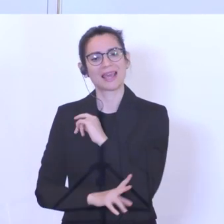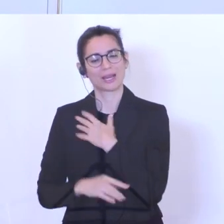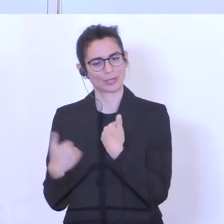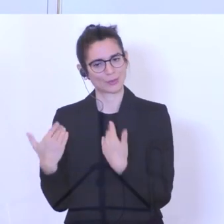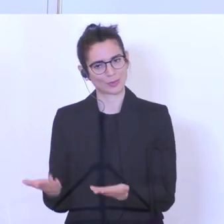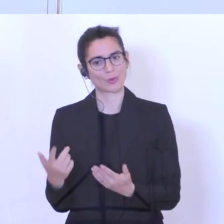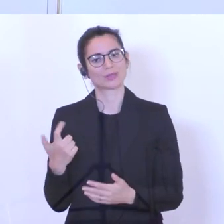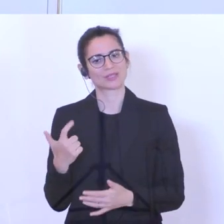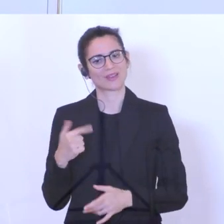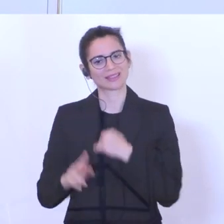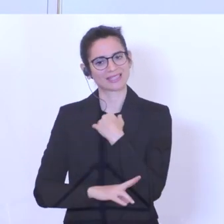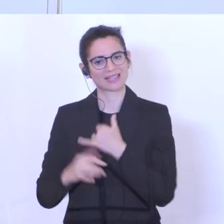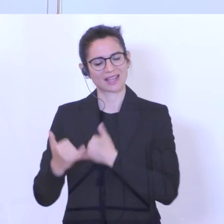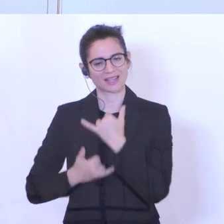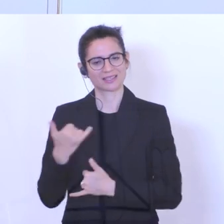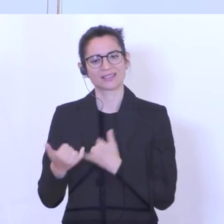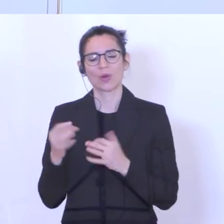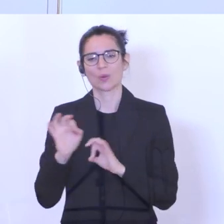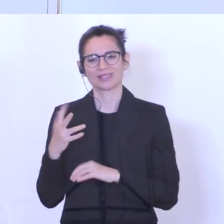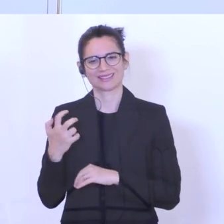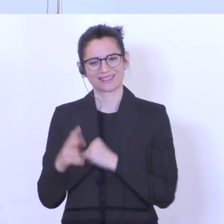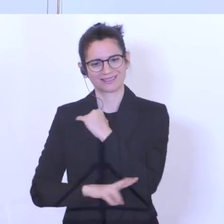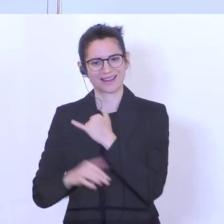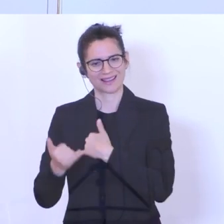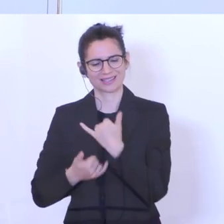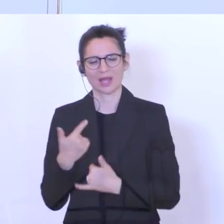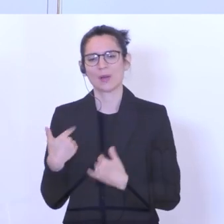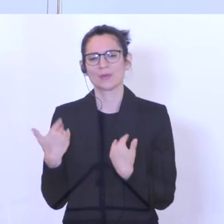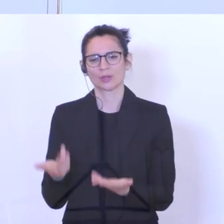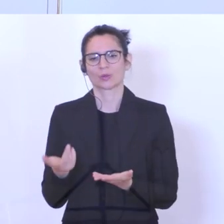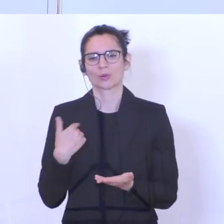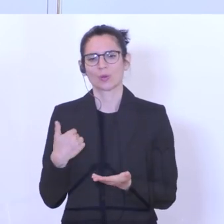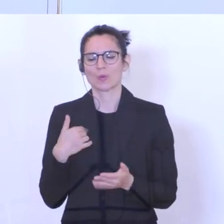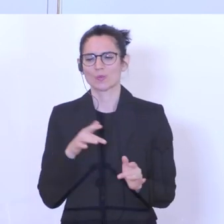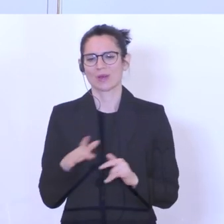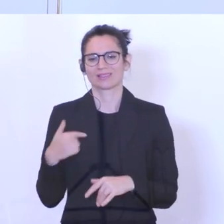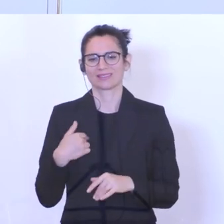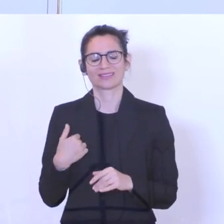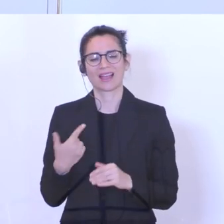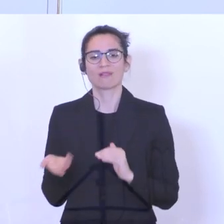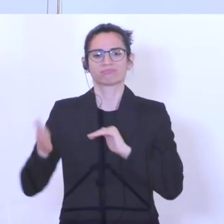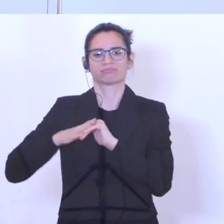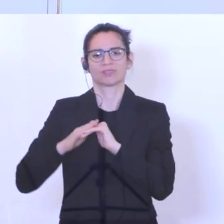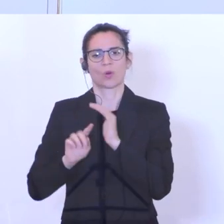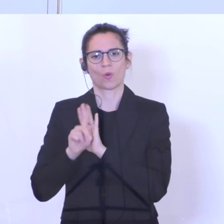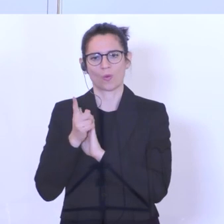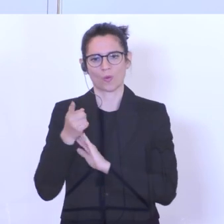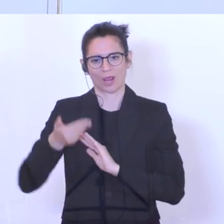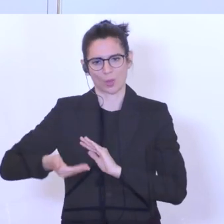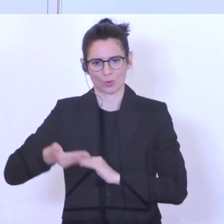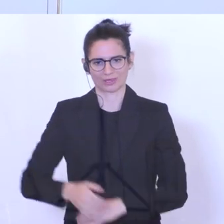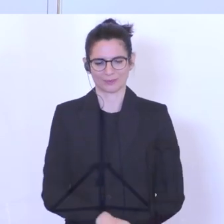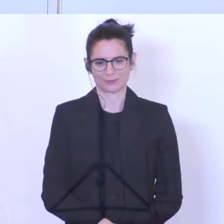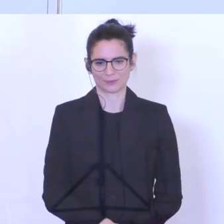Wenn sie in das zweite Lehrjahr kommen oder ins dritte, dann erhalten sie das jeweils höhere Einkommen. Mir ist ganz wichtig,